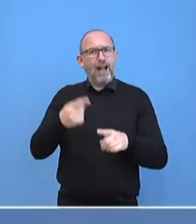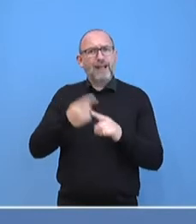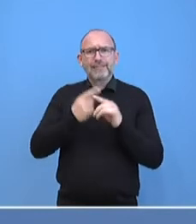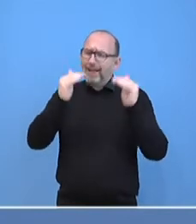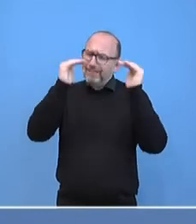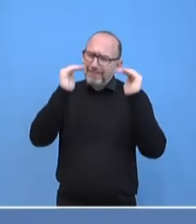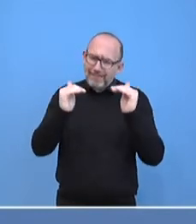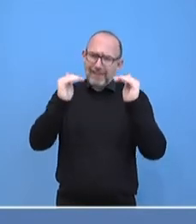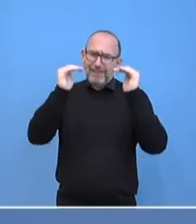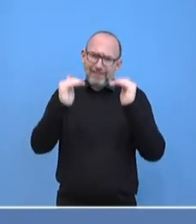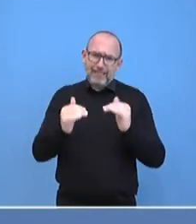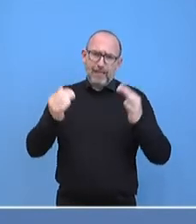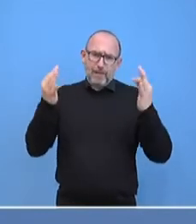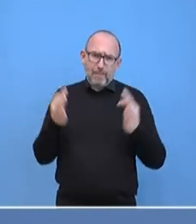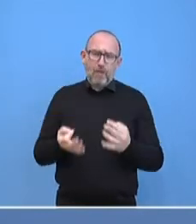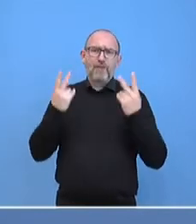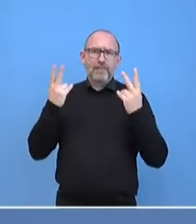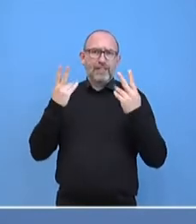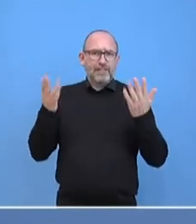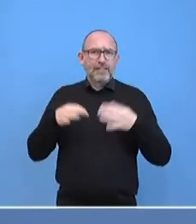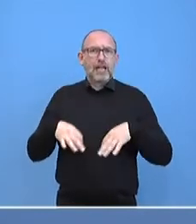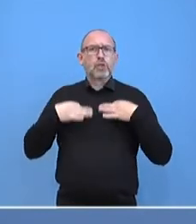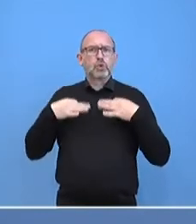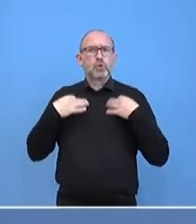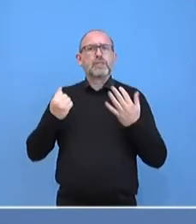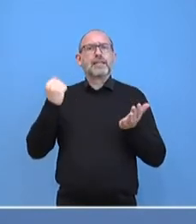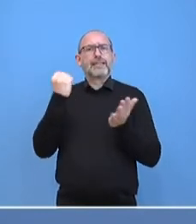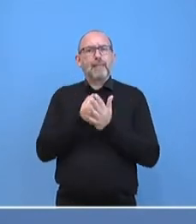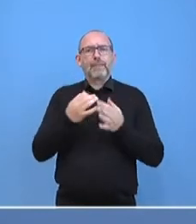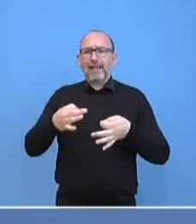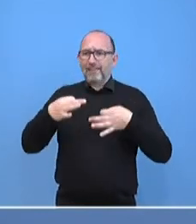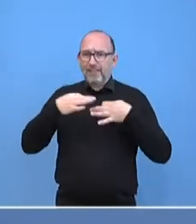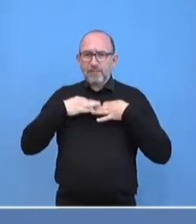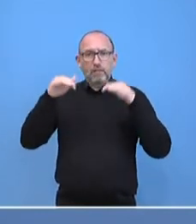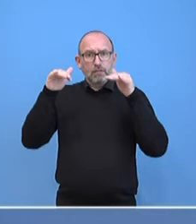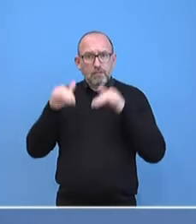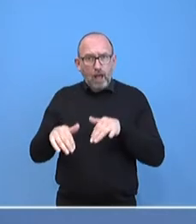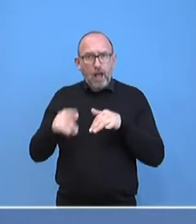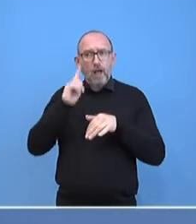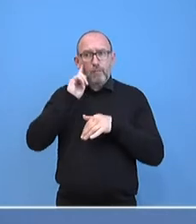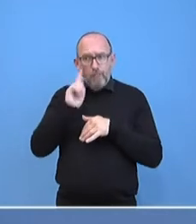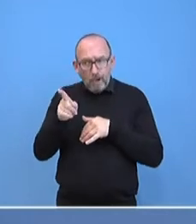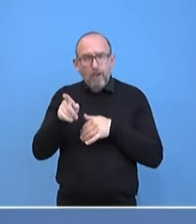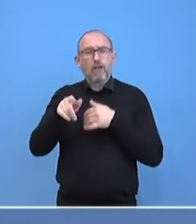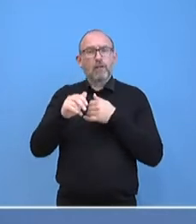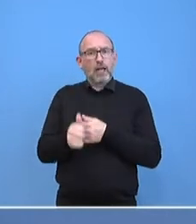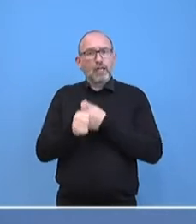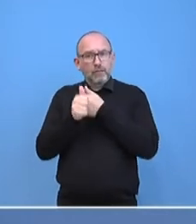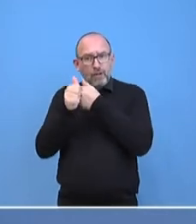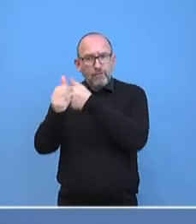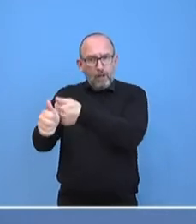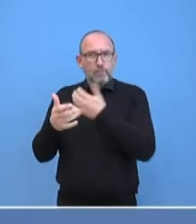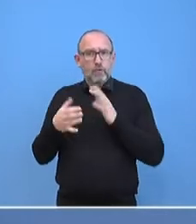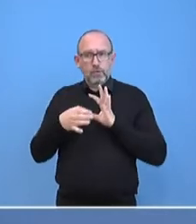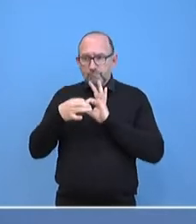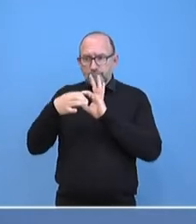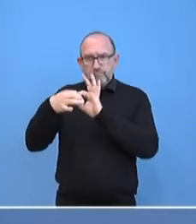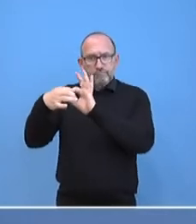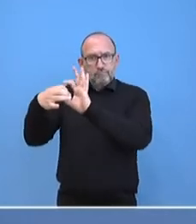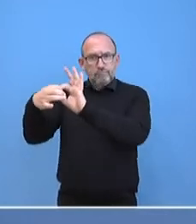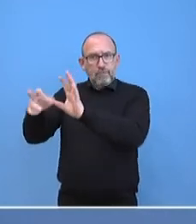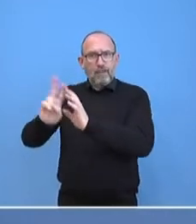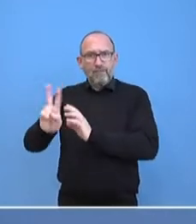halten, dass die Gesundheitsämter Infektionen im Blick haben, Infektionsketten im Blick haben und